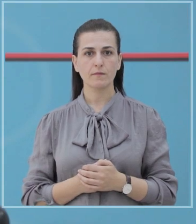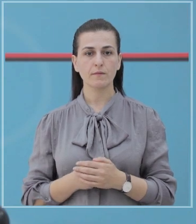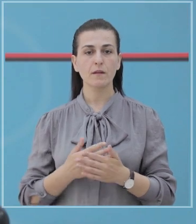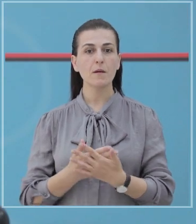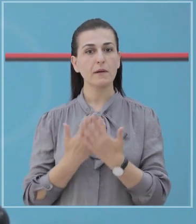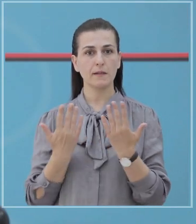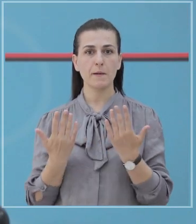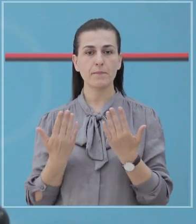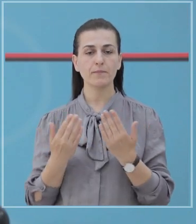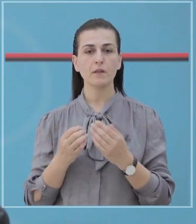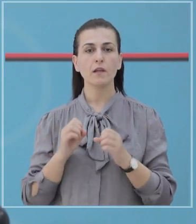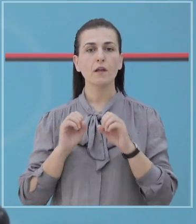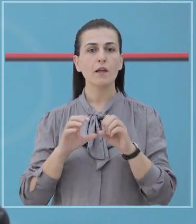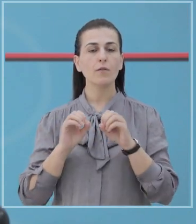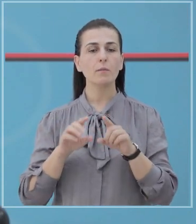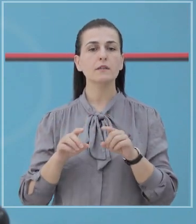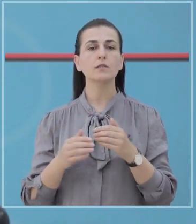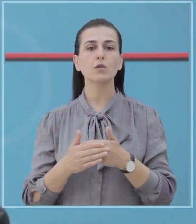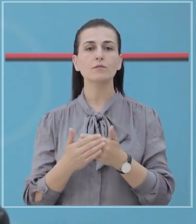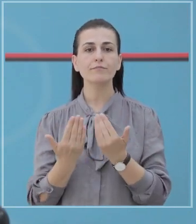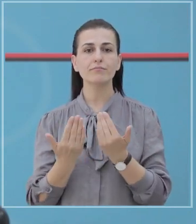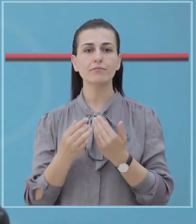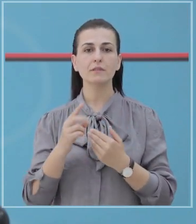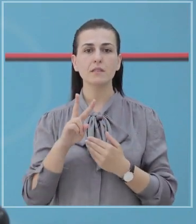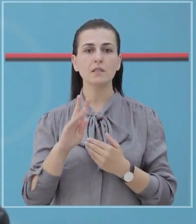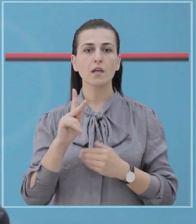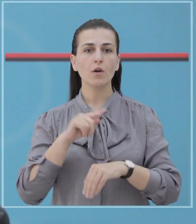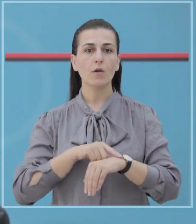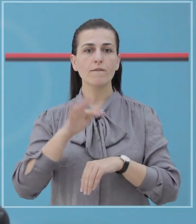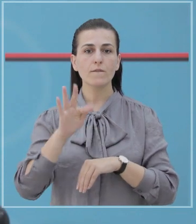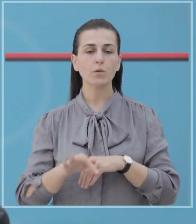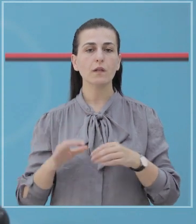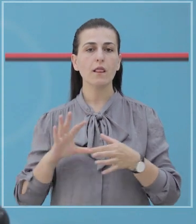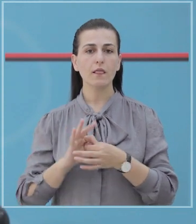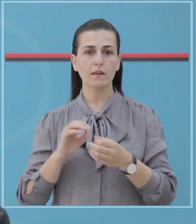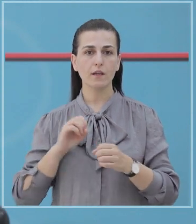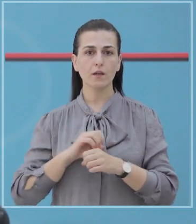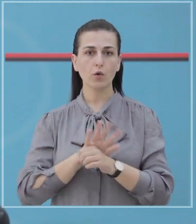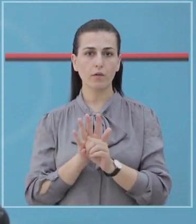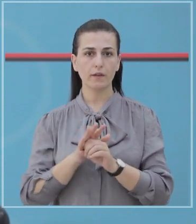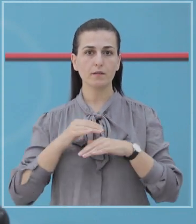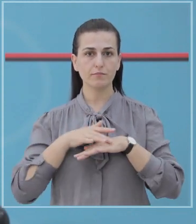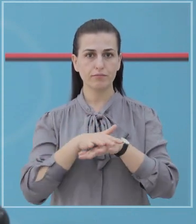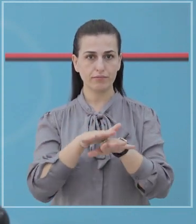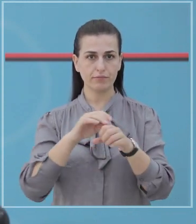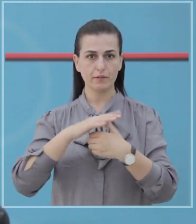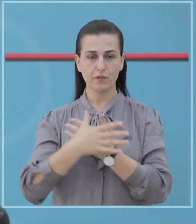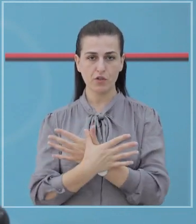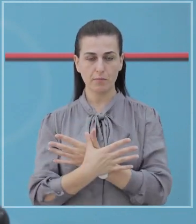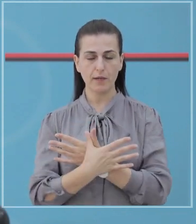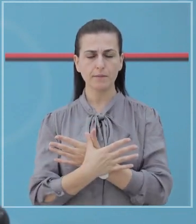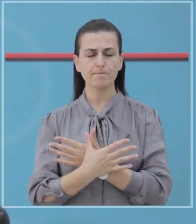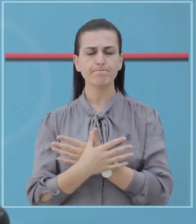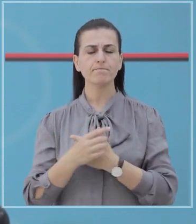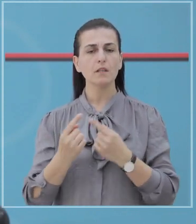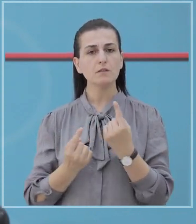Mirë dita, jubëm e dije të dënat e 24 orve të fundit të situatës COVID-19 në vëndin tonë. Situata epidemiologike